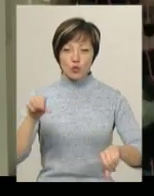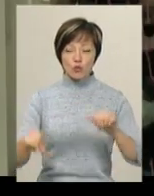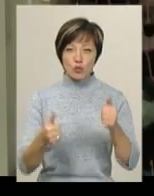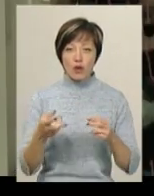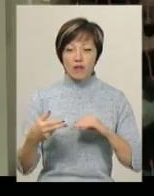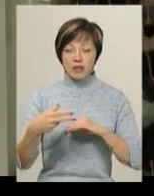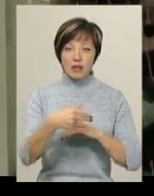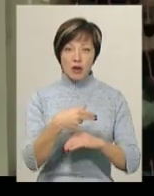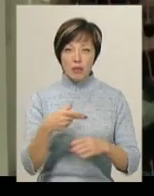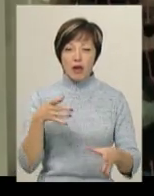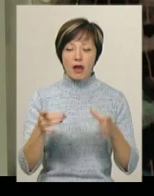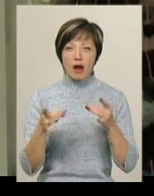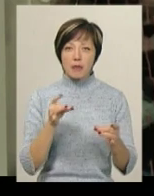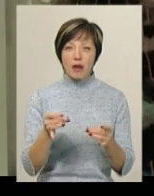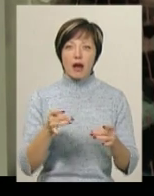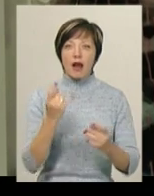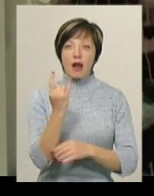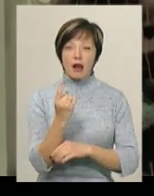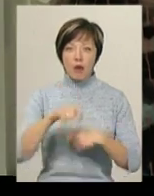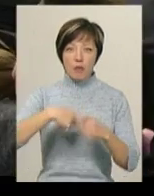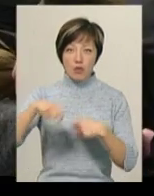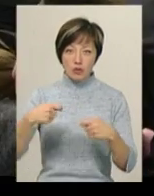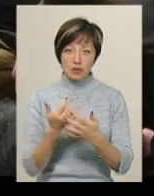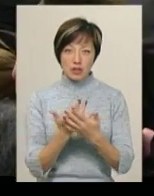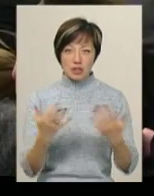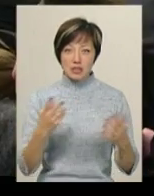витинанки, кераміка, лялька-мотанка, різні види гобелена.